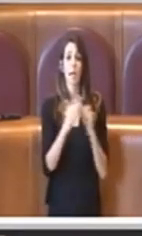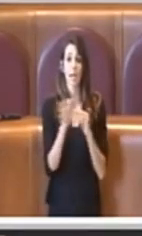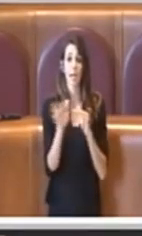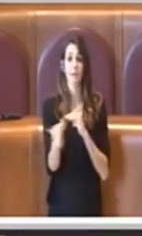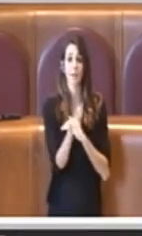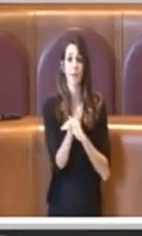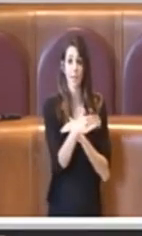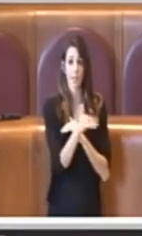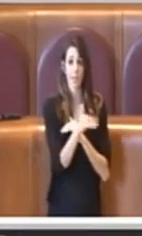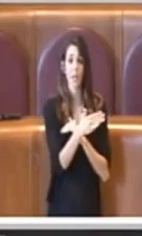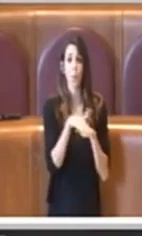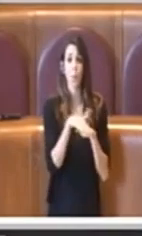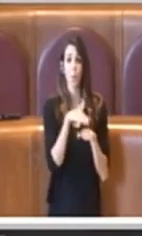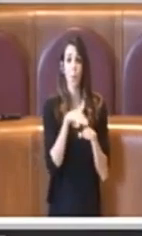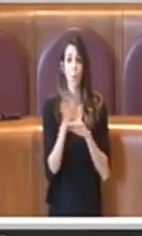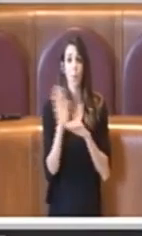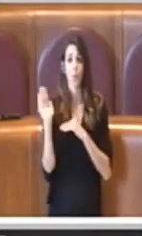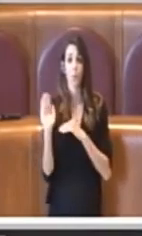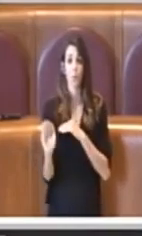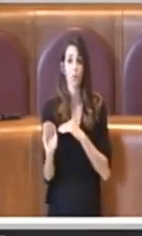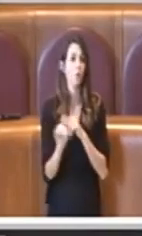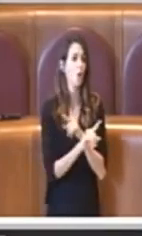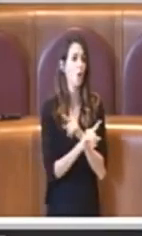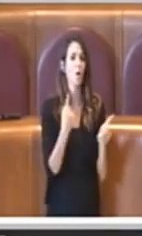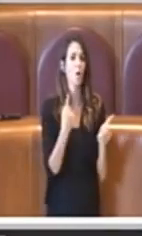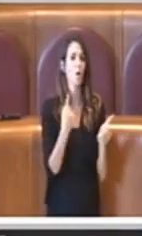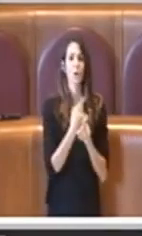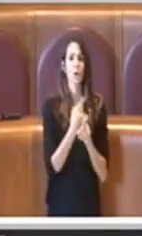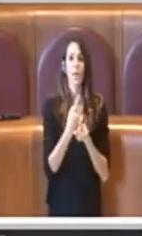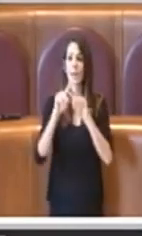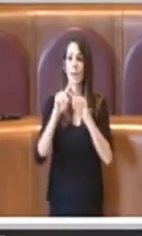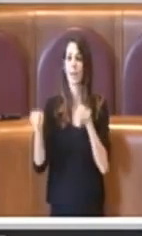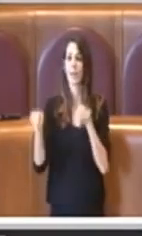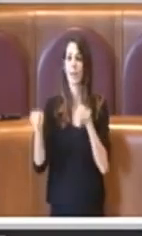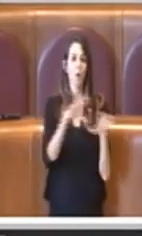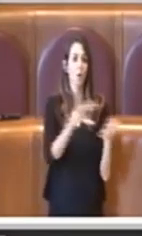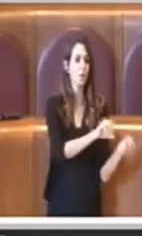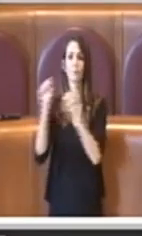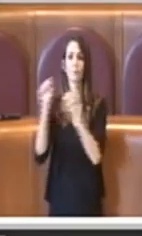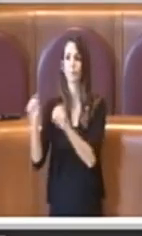lavorare là e avevano un negozio da un'altra parte e verrebbero spostati lì.